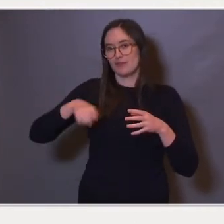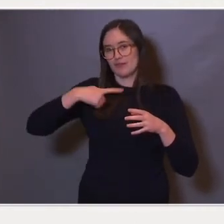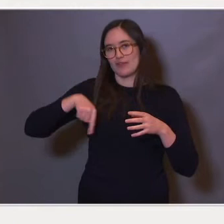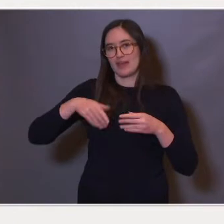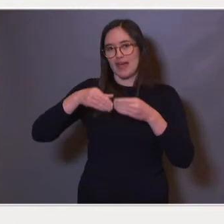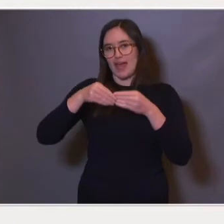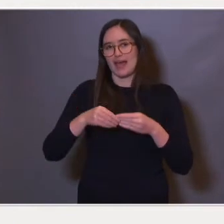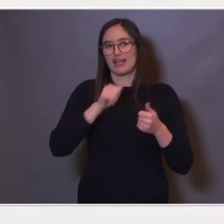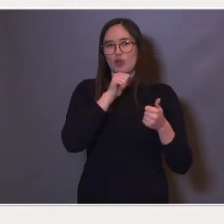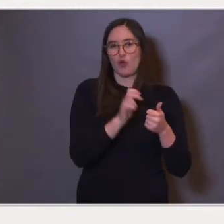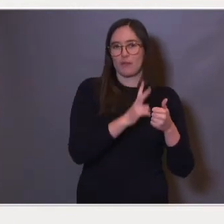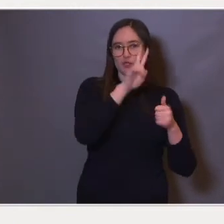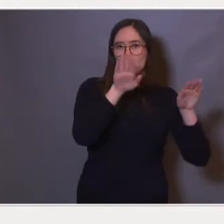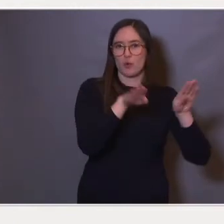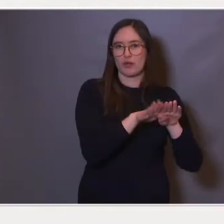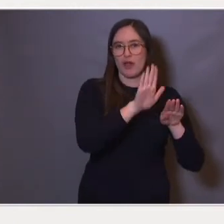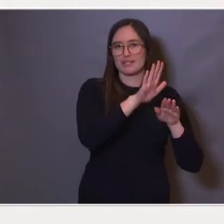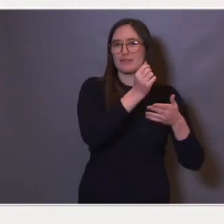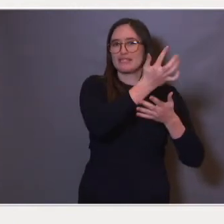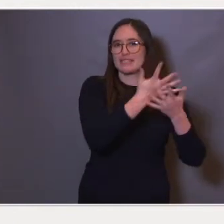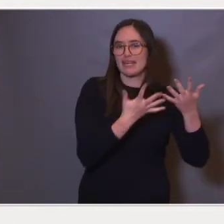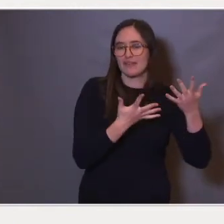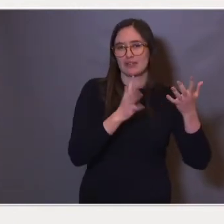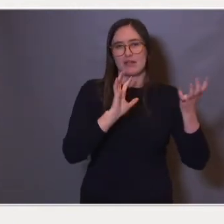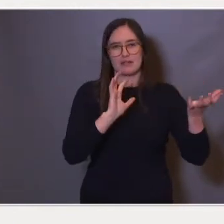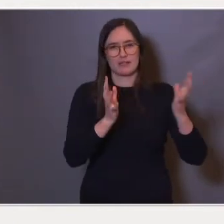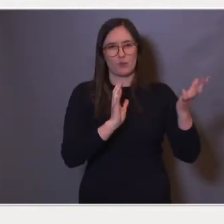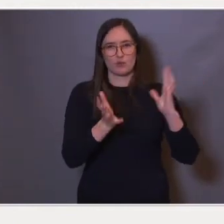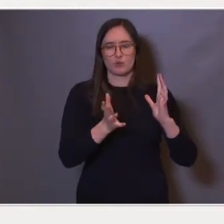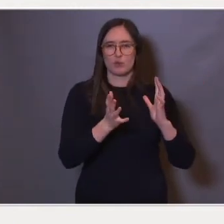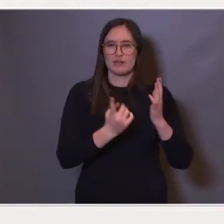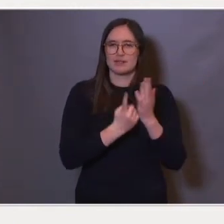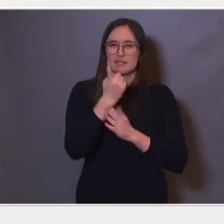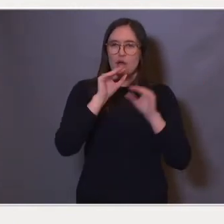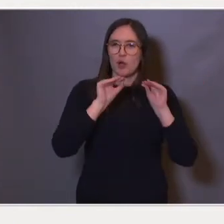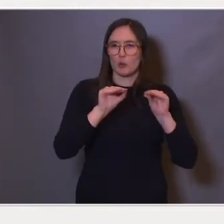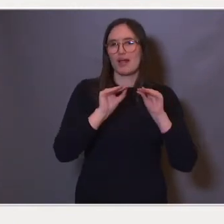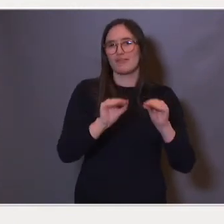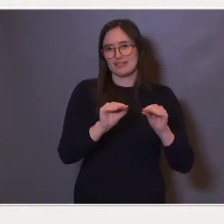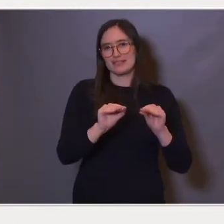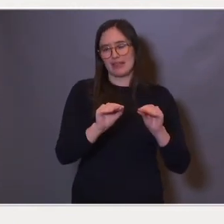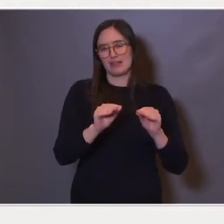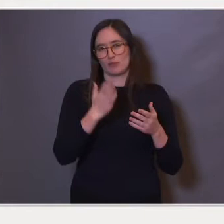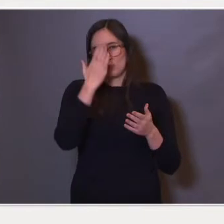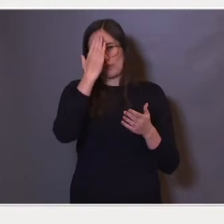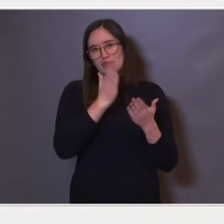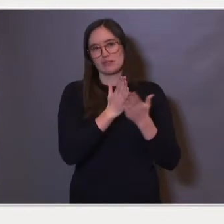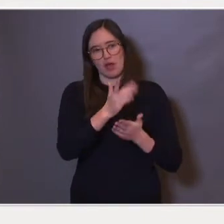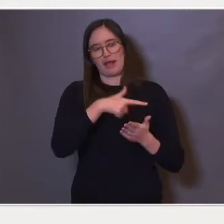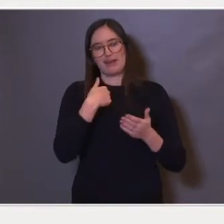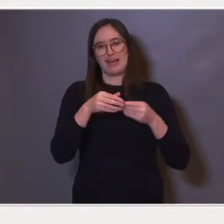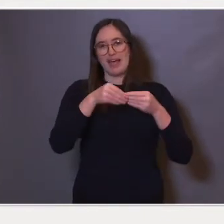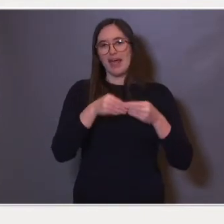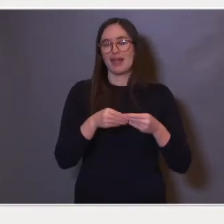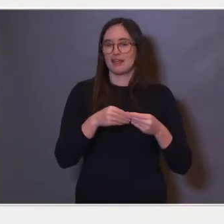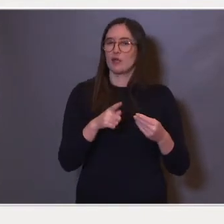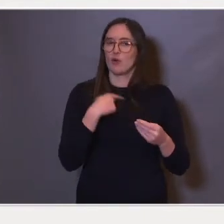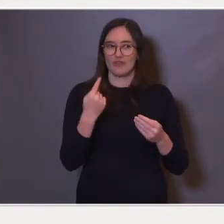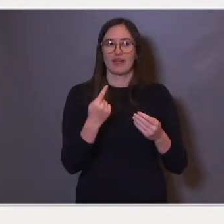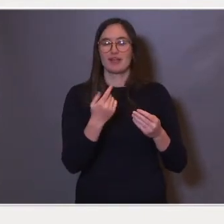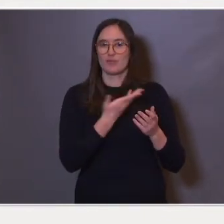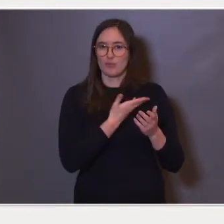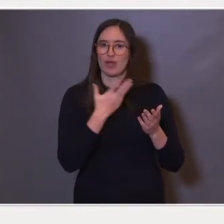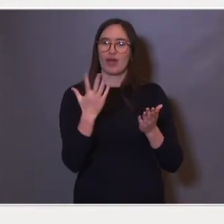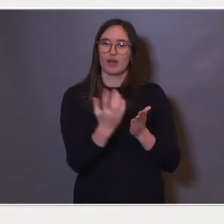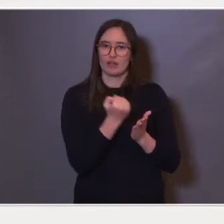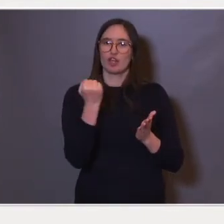beskrivelse av situasjonen når det gjelder spesialundervisning i hovedsak, og har hatt stor nytte av den. Vårt